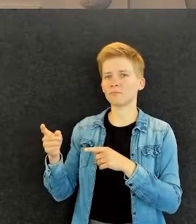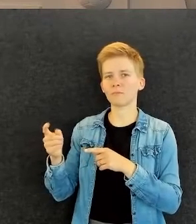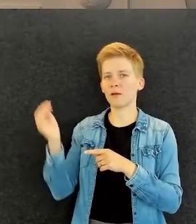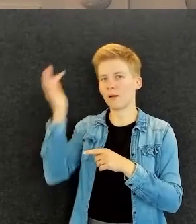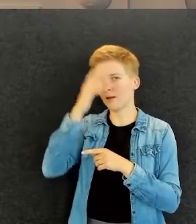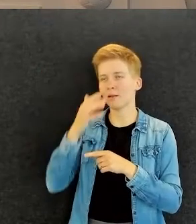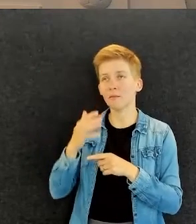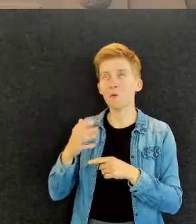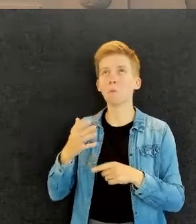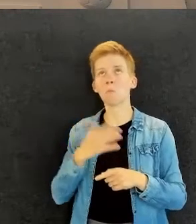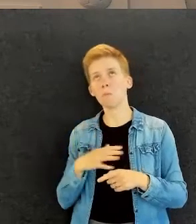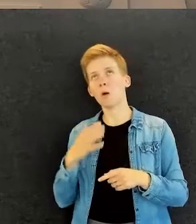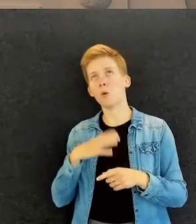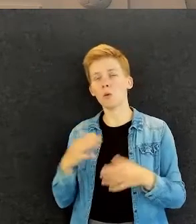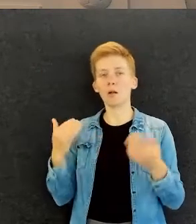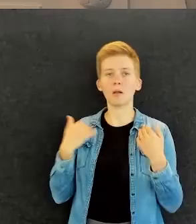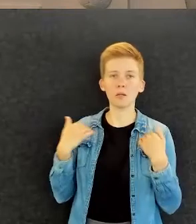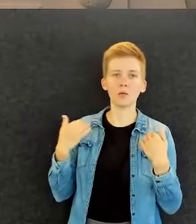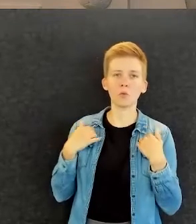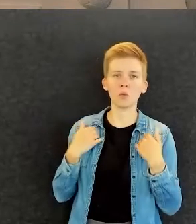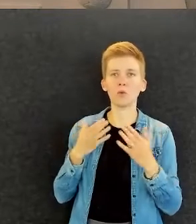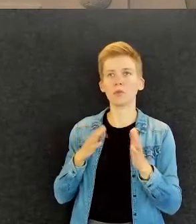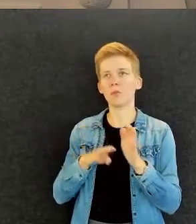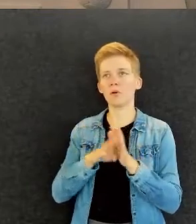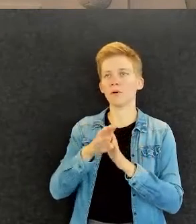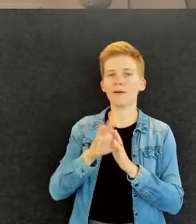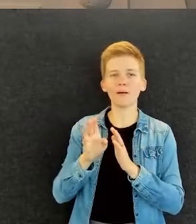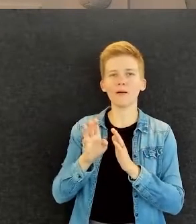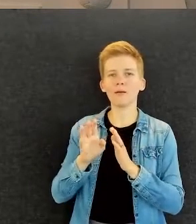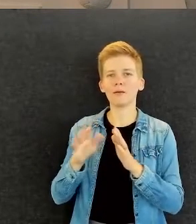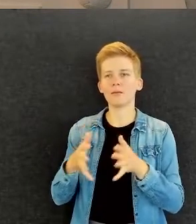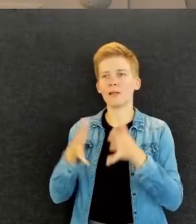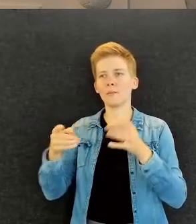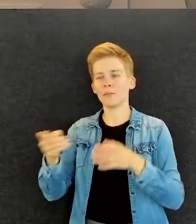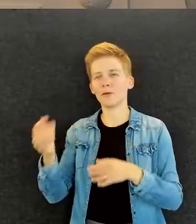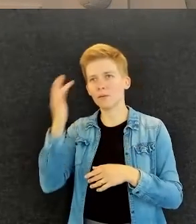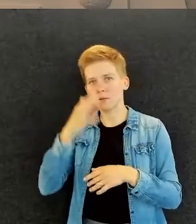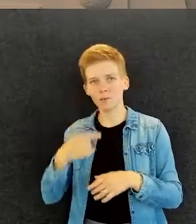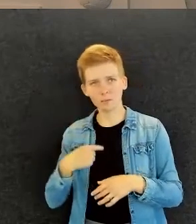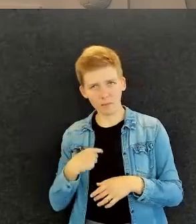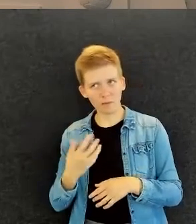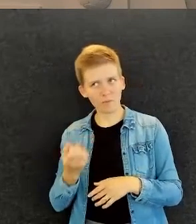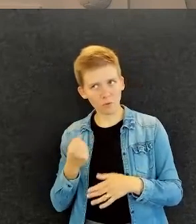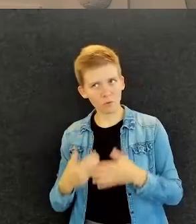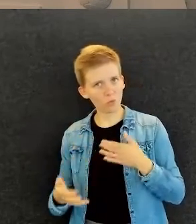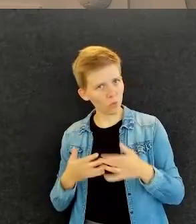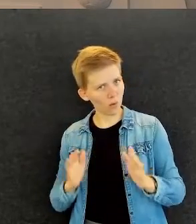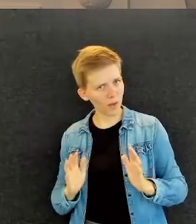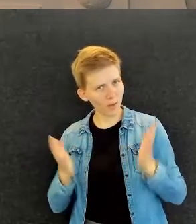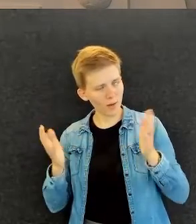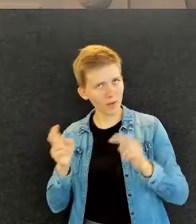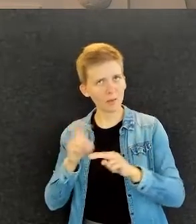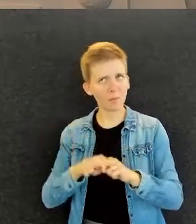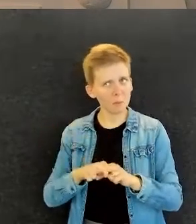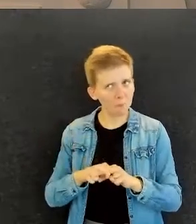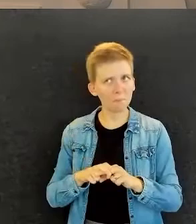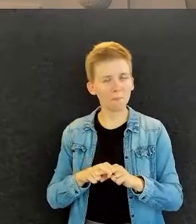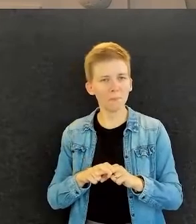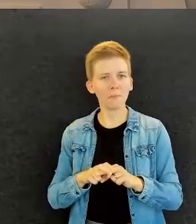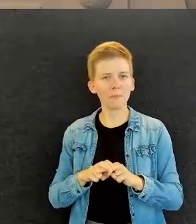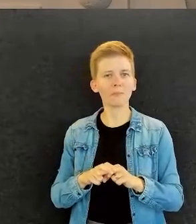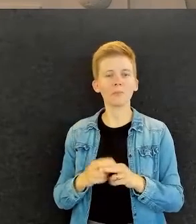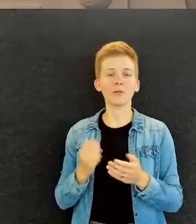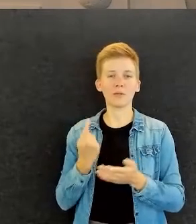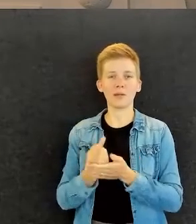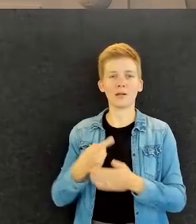liikuntauralle vai ylipäätään se, että minustako työelämään. Ja minun mielestä sekin on aika arvokas siinä, että me voidaan ottaa... Meillä on kuitenkin aika iso työyhteisö.